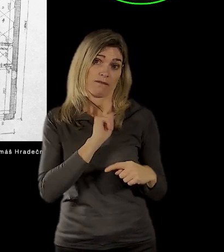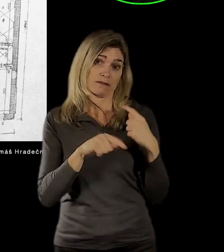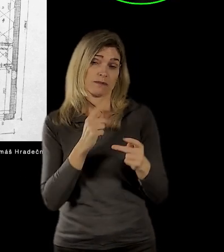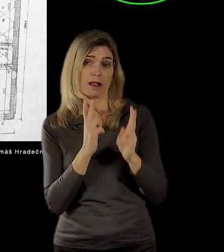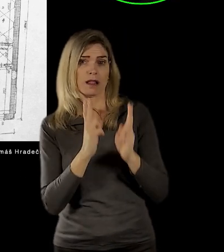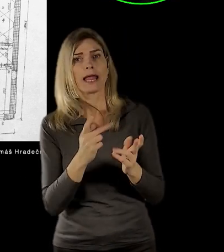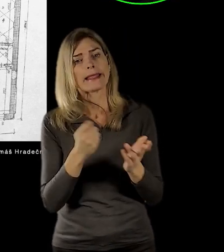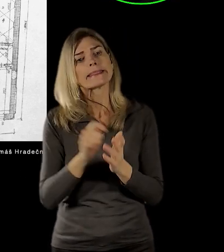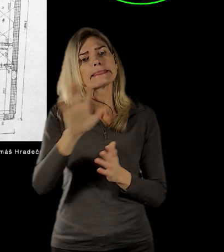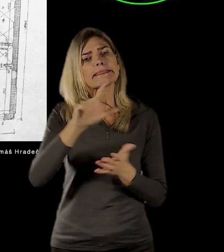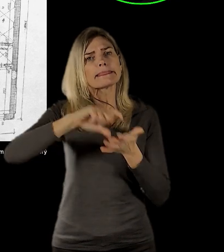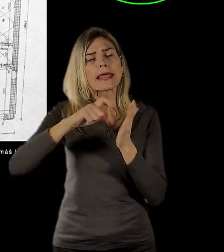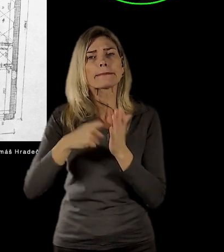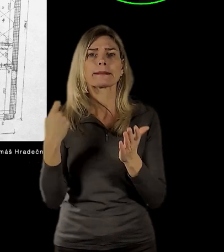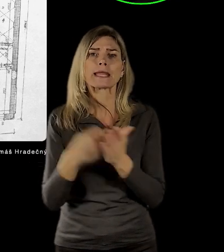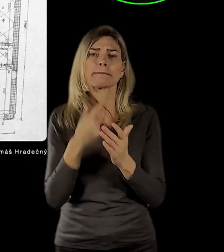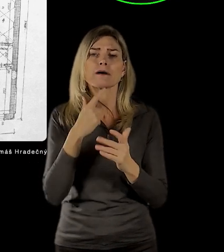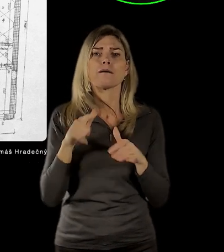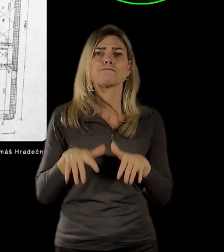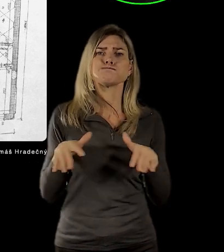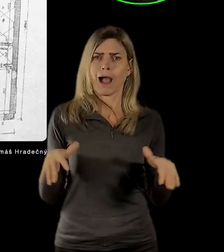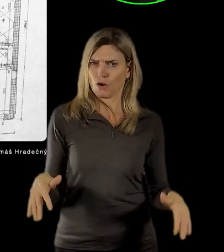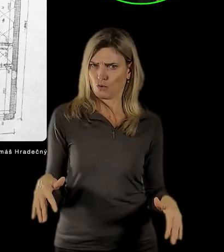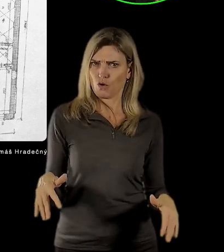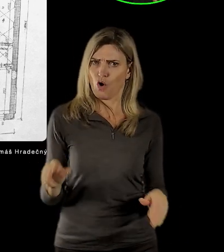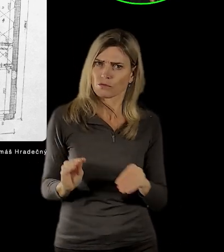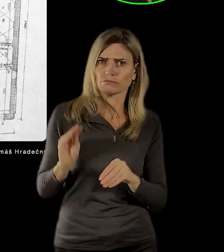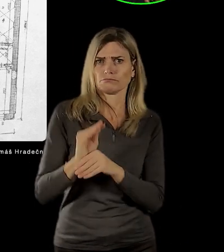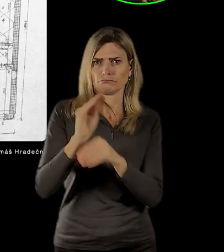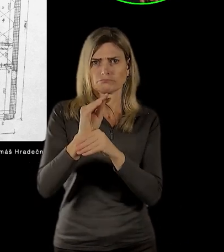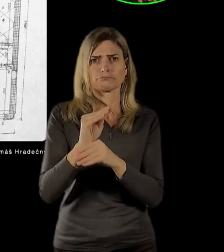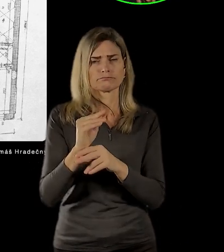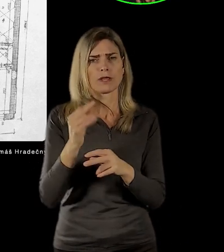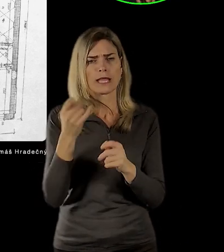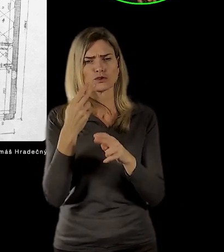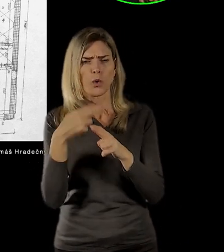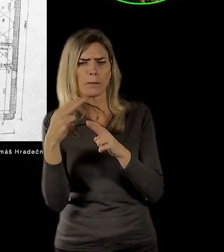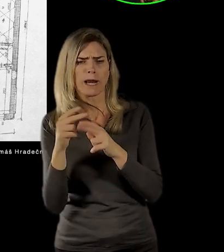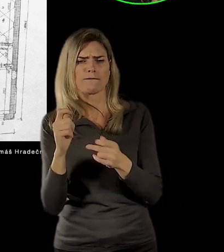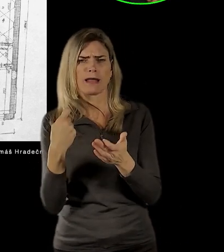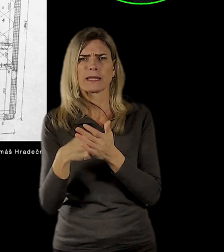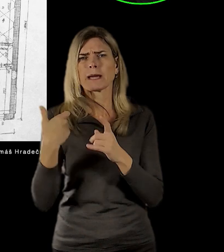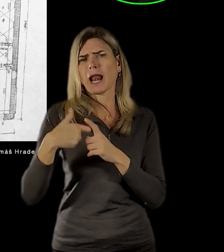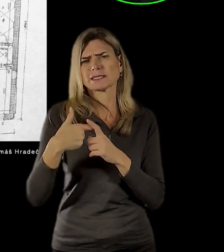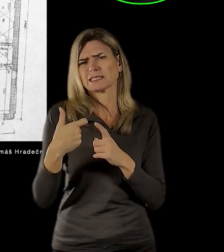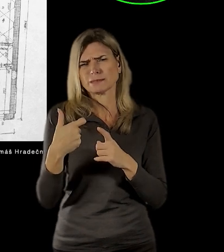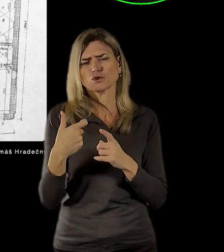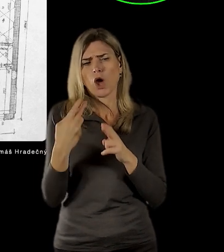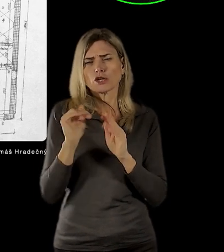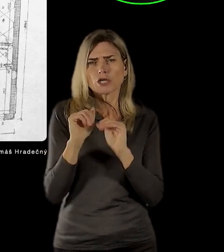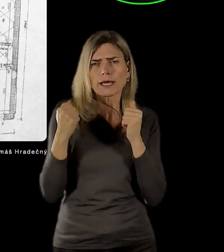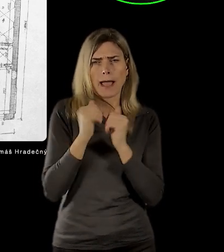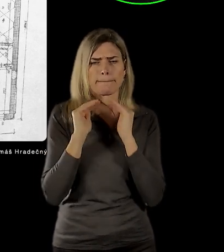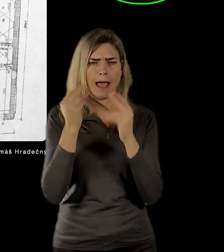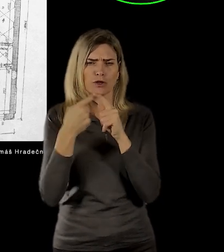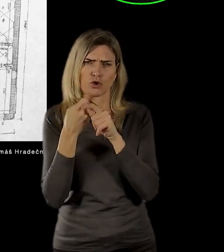barokní dostavbě a klasicistní úpravě fasády. O to všechno bylo